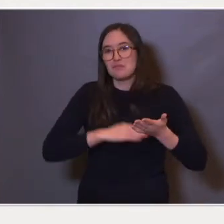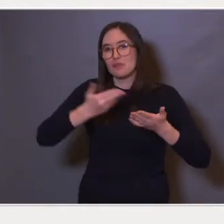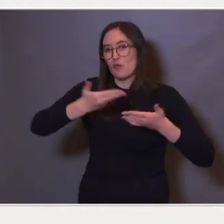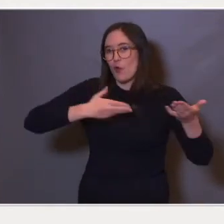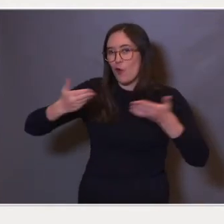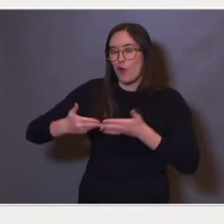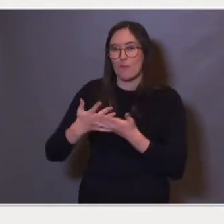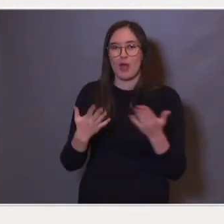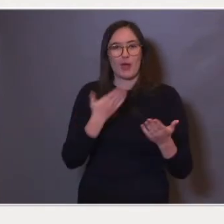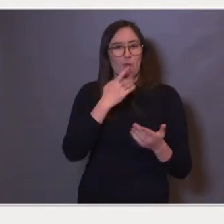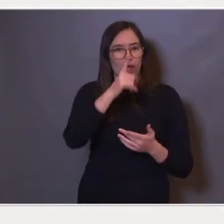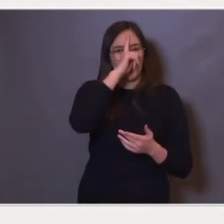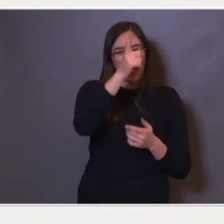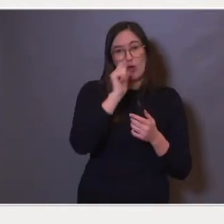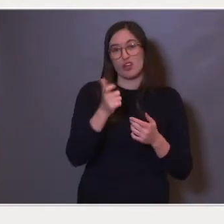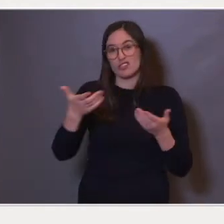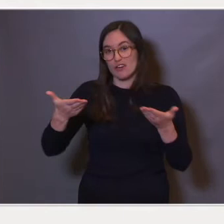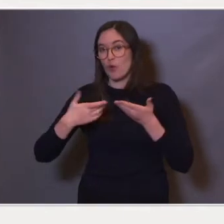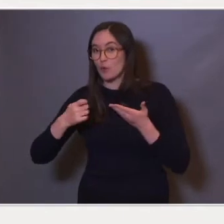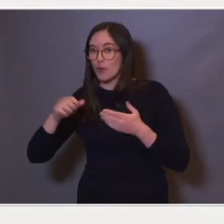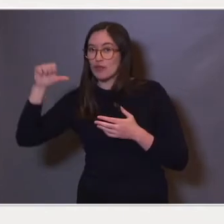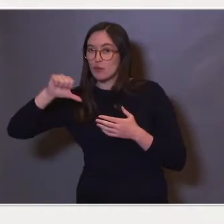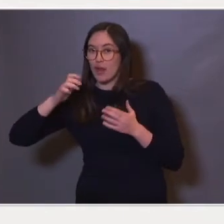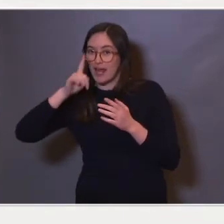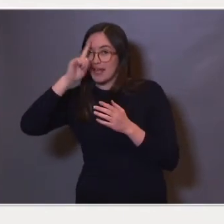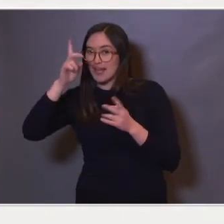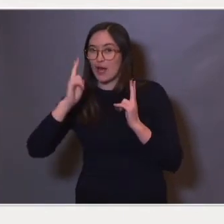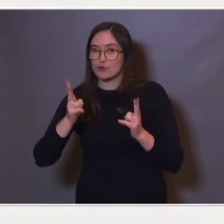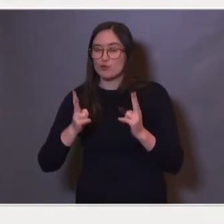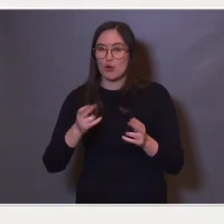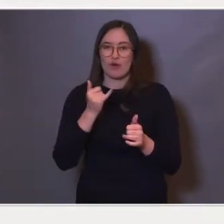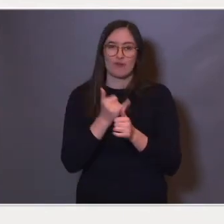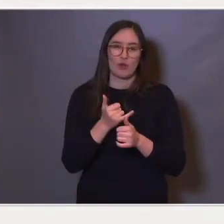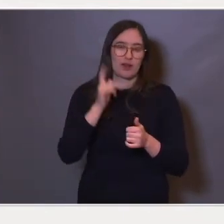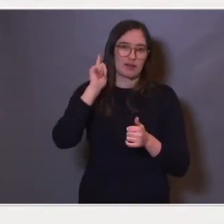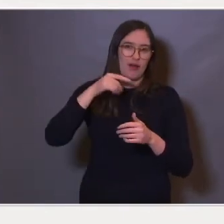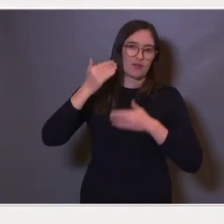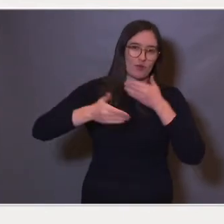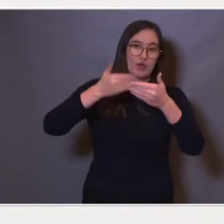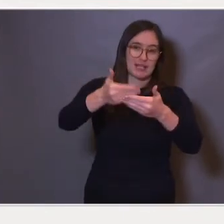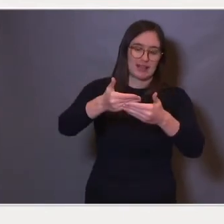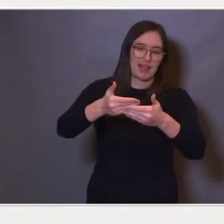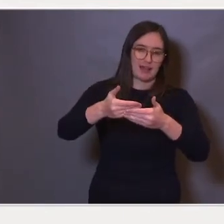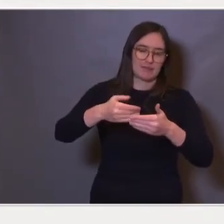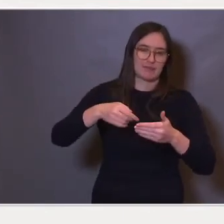ideer, og sikkert noen dårlige også, som forslag til å gå videre langs dette sporet.